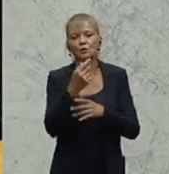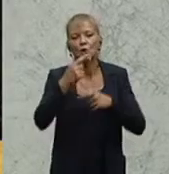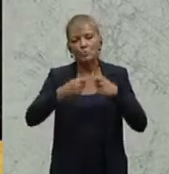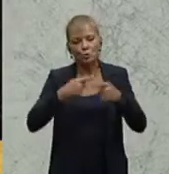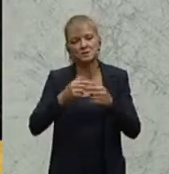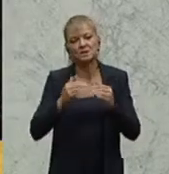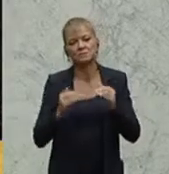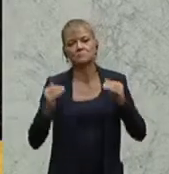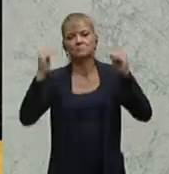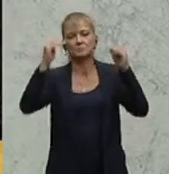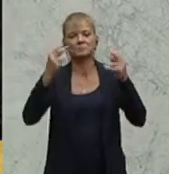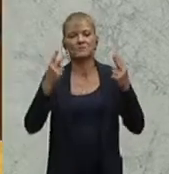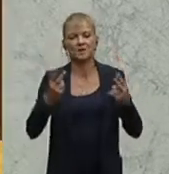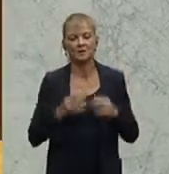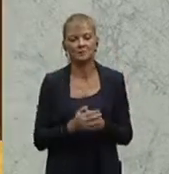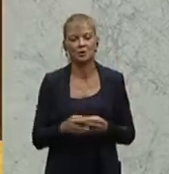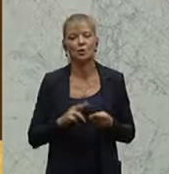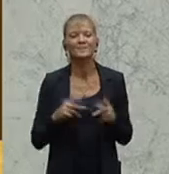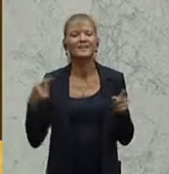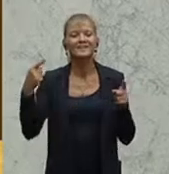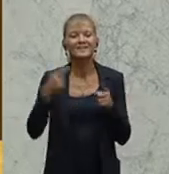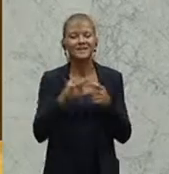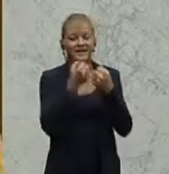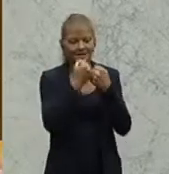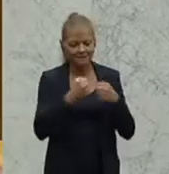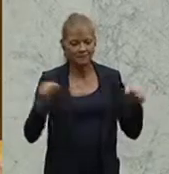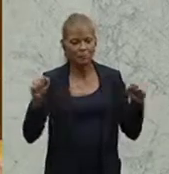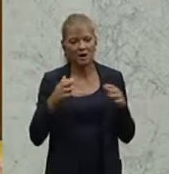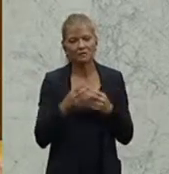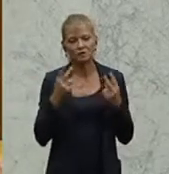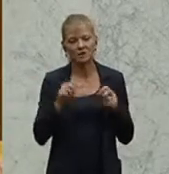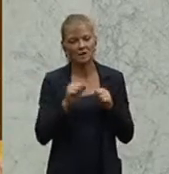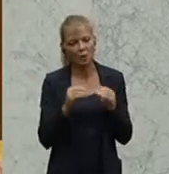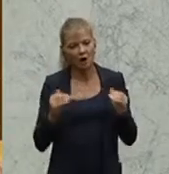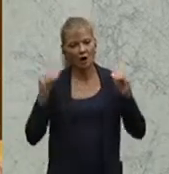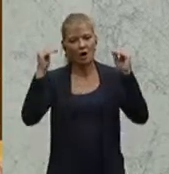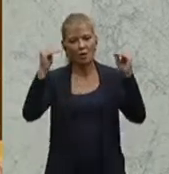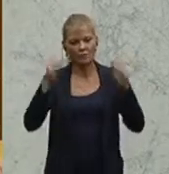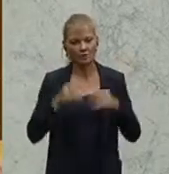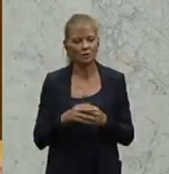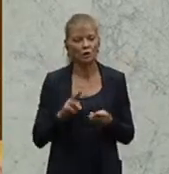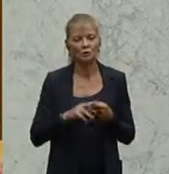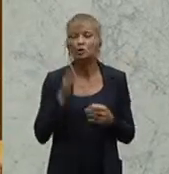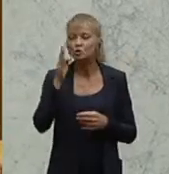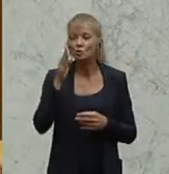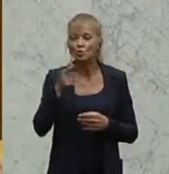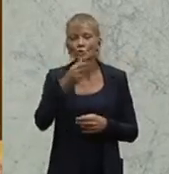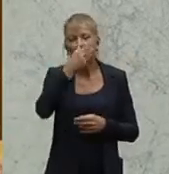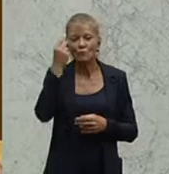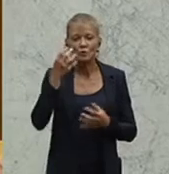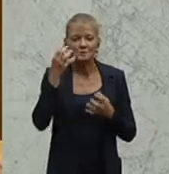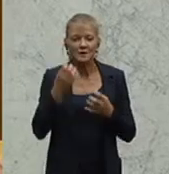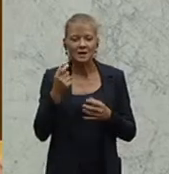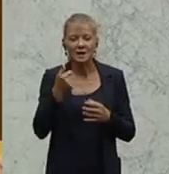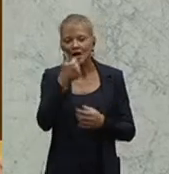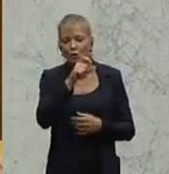direktdemokratischen Instrumente aufgewertet. Es soll in Zukunft jedes Volkbegehren, das mit mindestens 100.000 Stimmen unterstützt wurde,